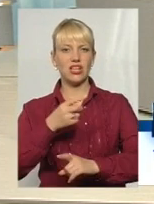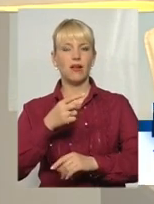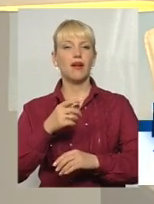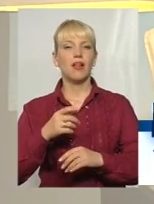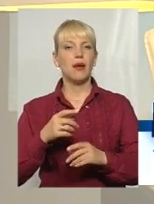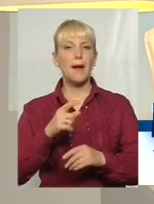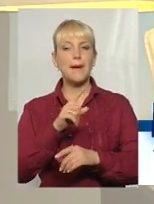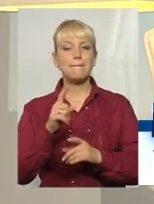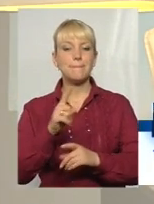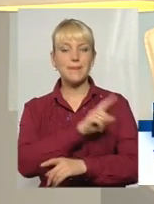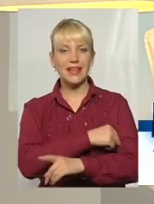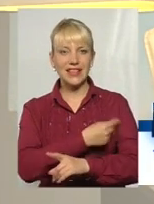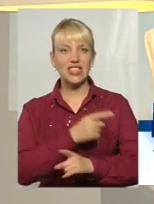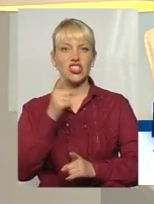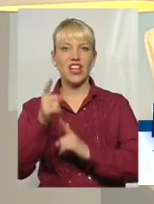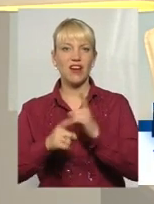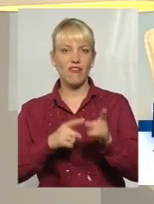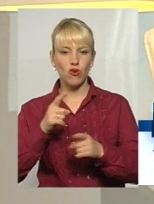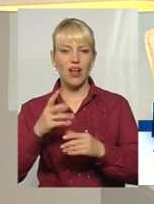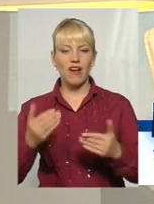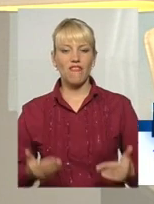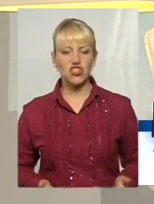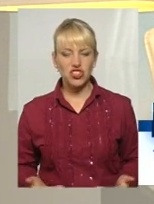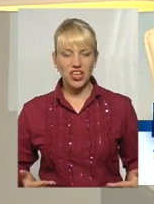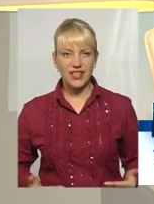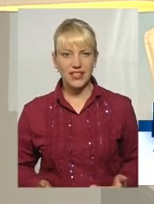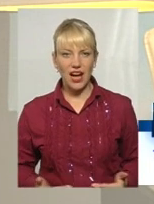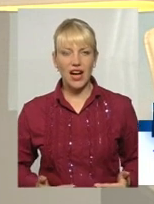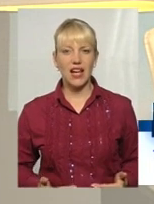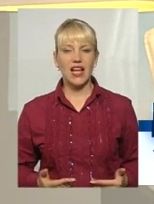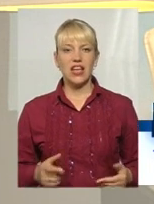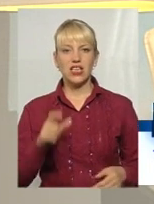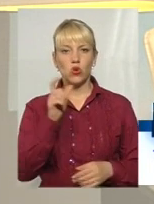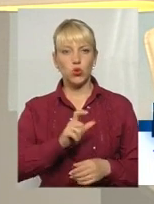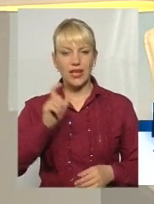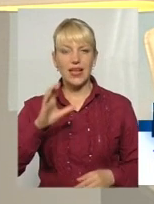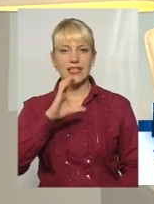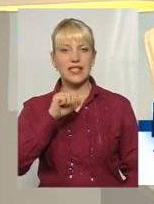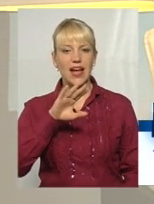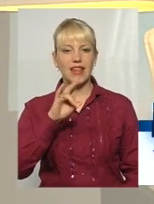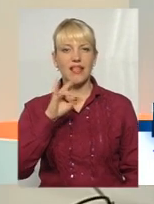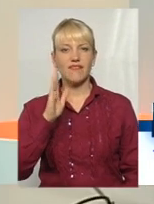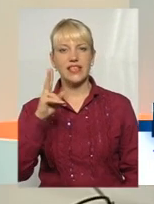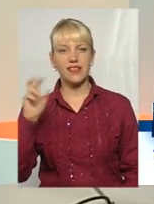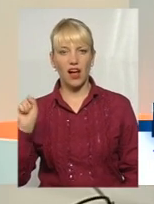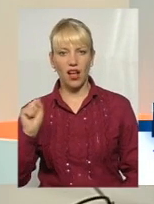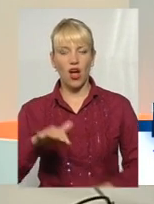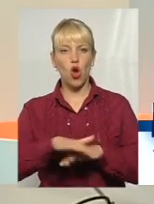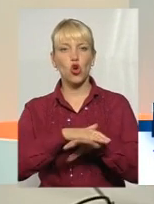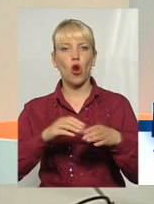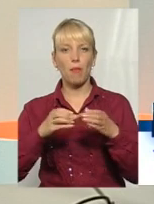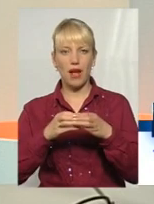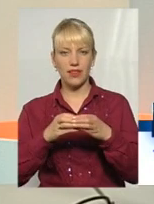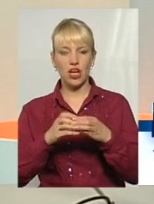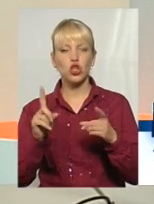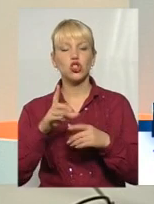жителів Сатанівської номади? Що нам очікувати від нової реформи? Тому що